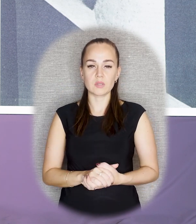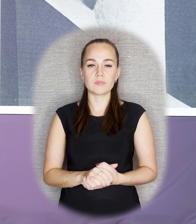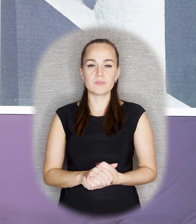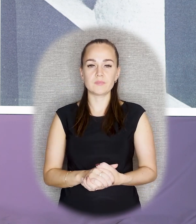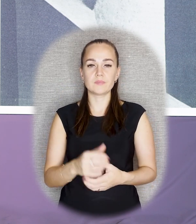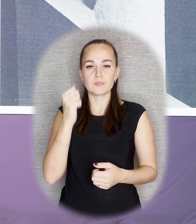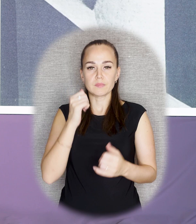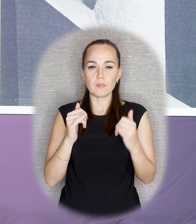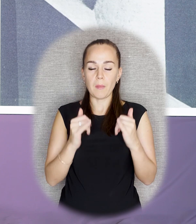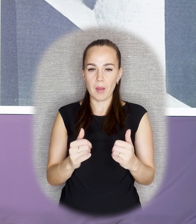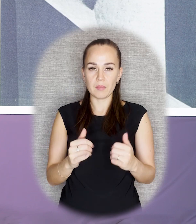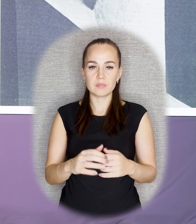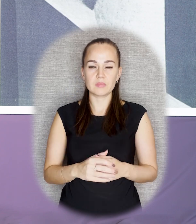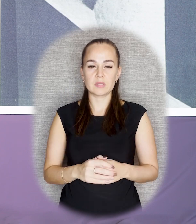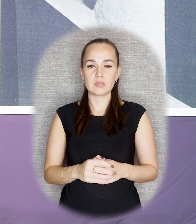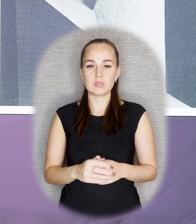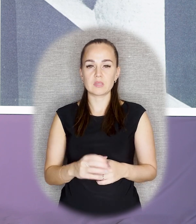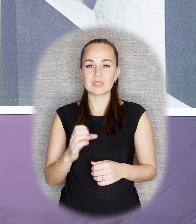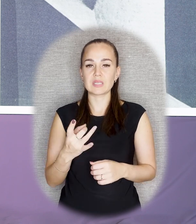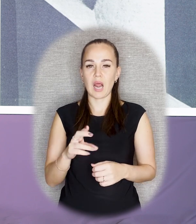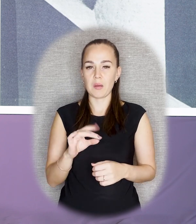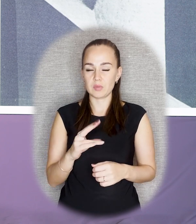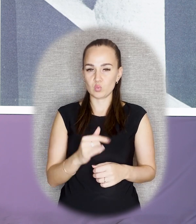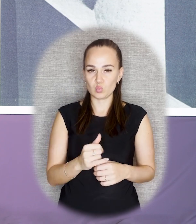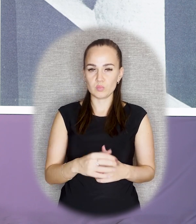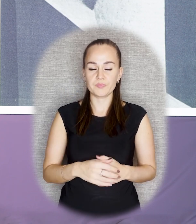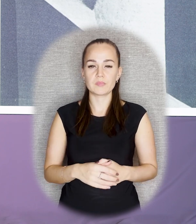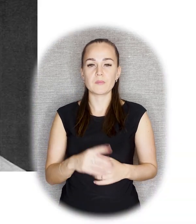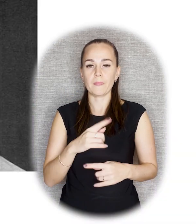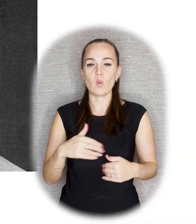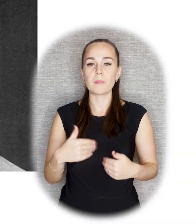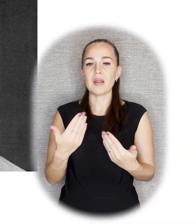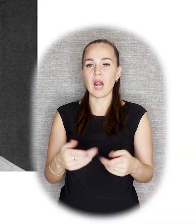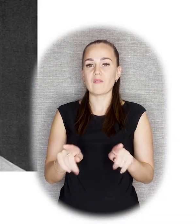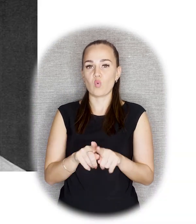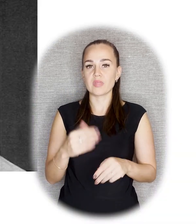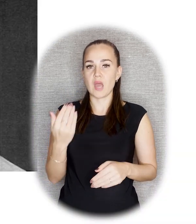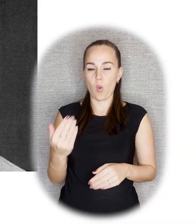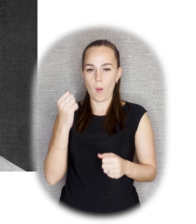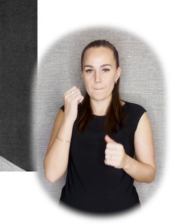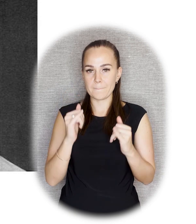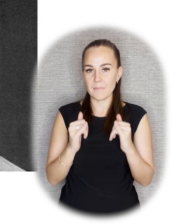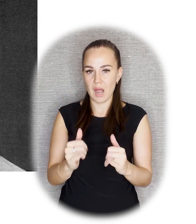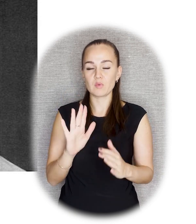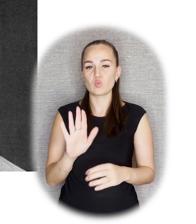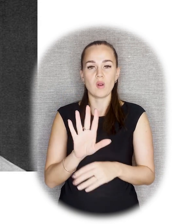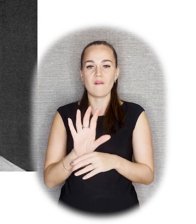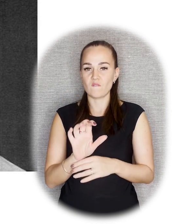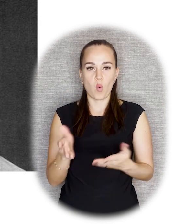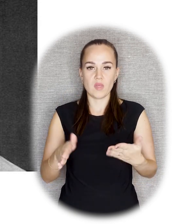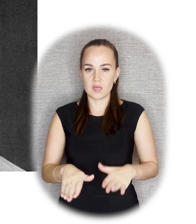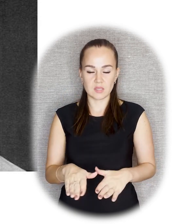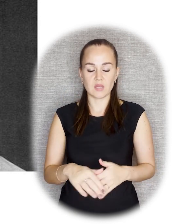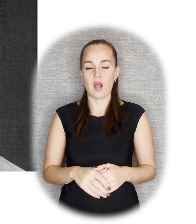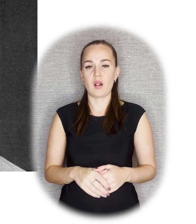работы Залькольна это памятник Скрябина. Вот такой памятник для Петрограда он предлагал. В двух ракурсах даже сохранилось, только в